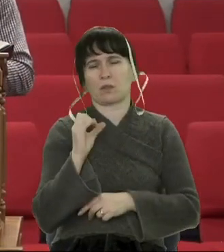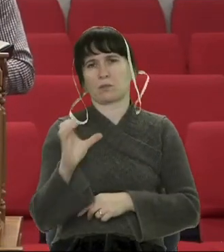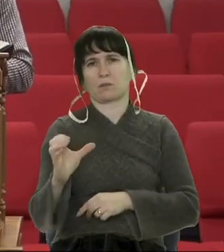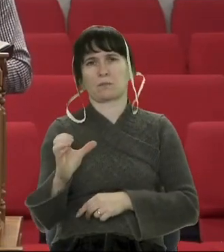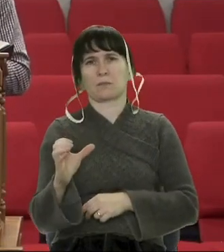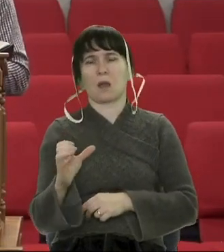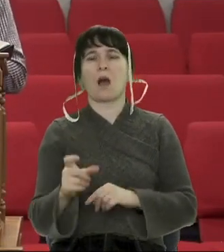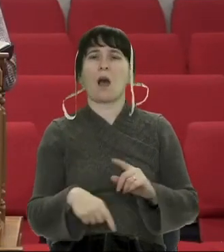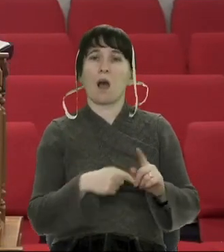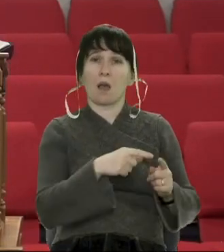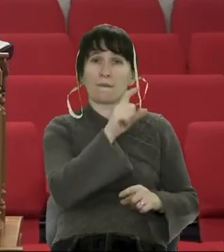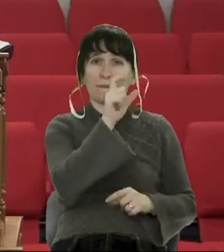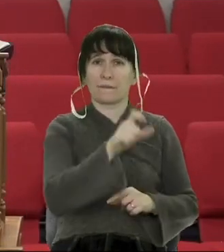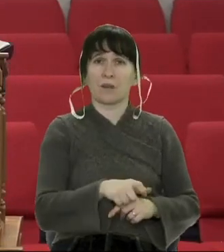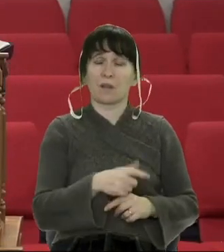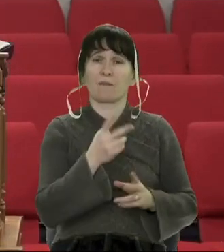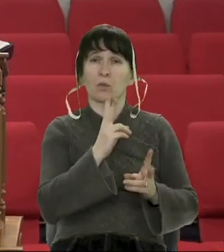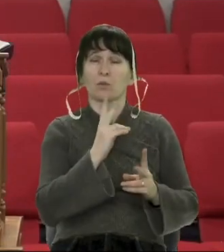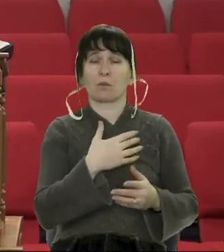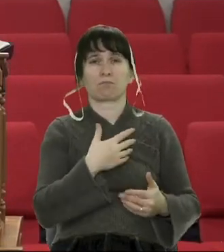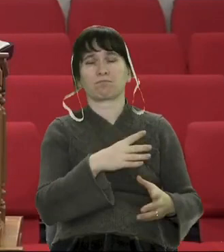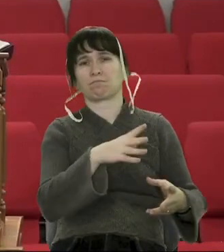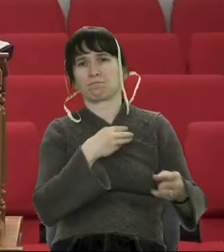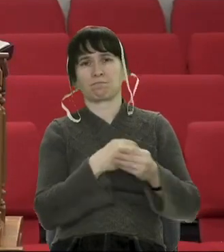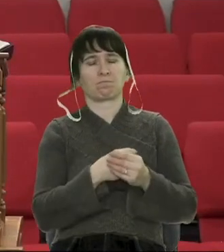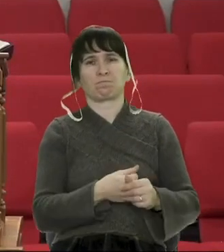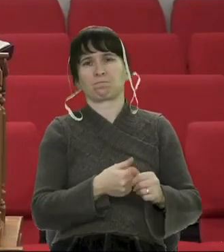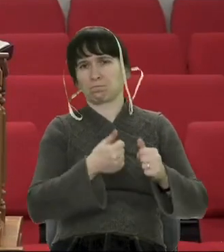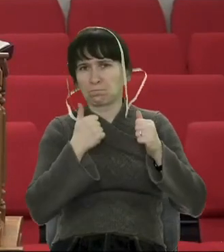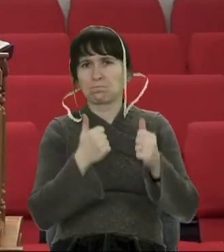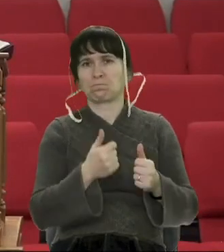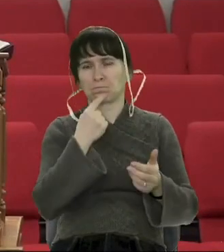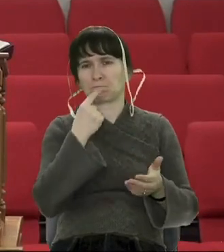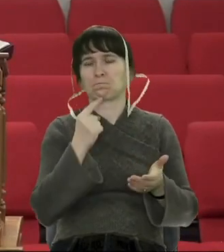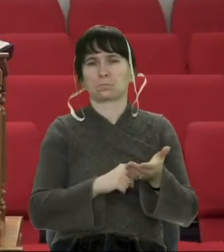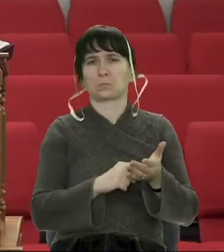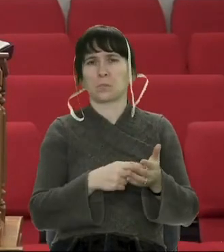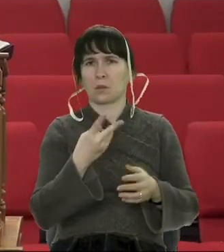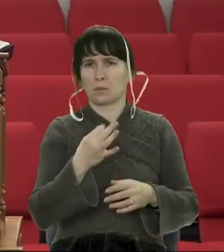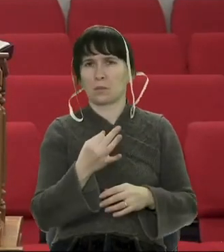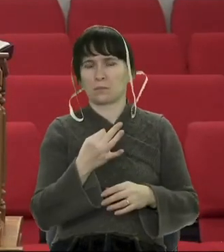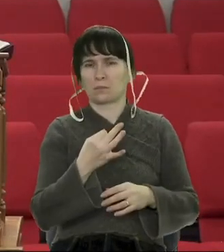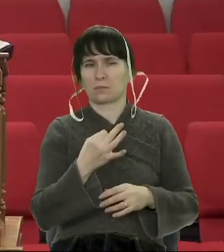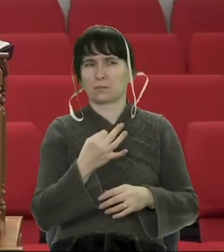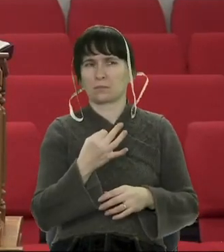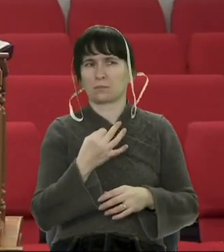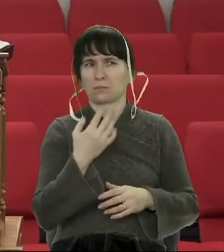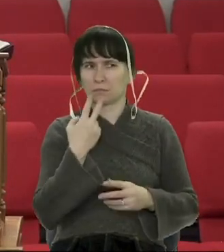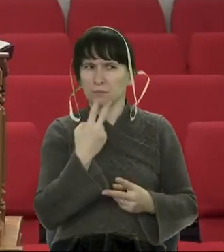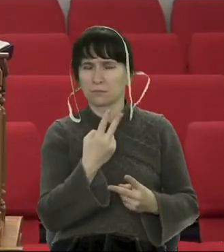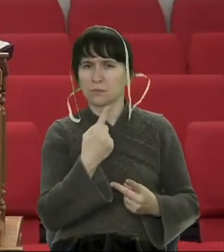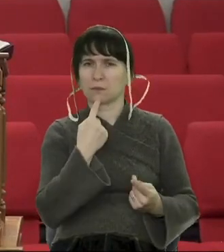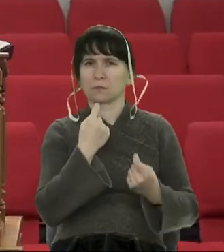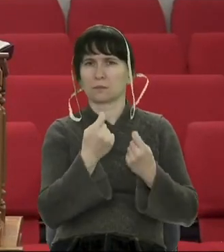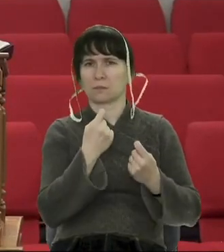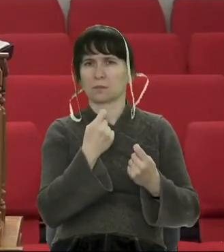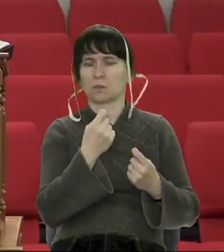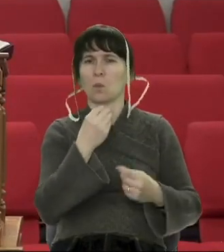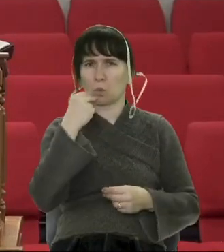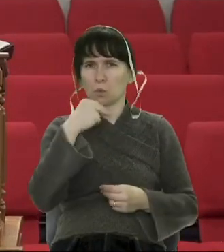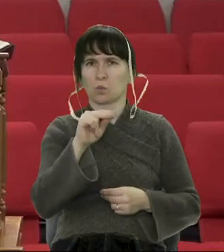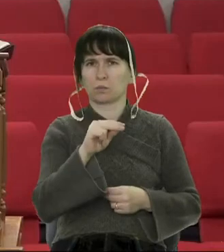яка по житті є недоброю людиною, але у якої буває в житті такі, знаєте, гарні такі